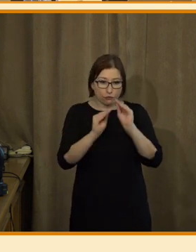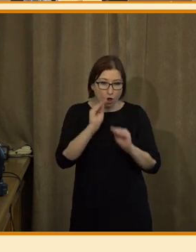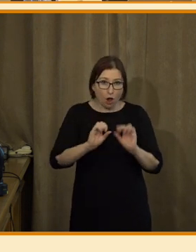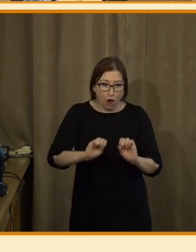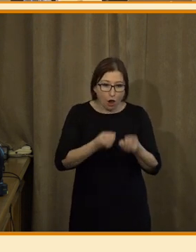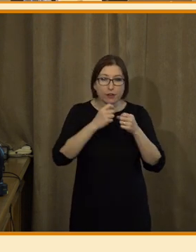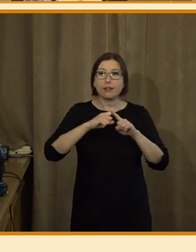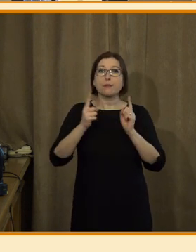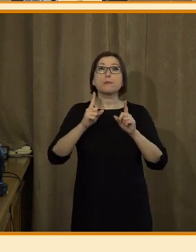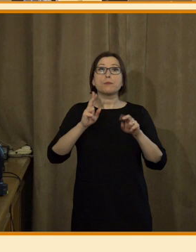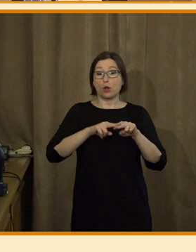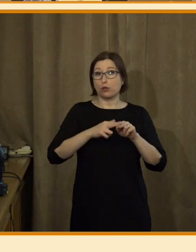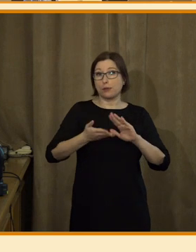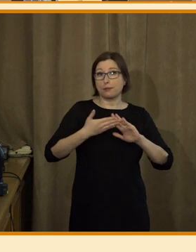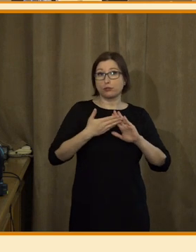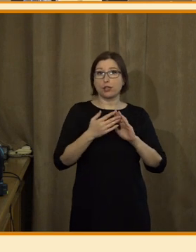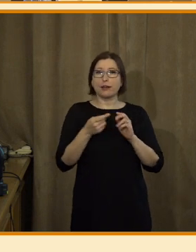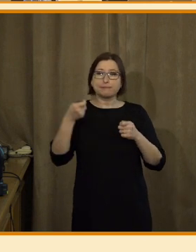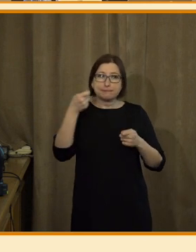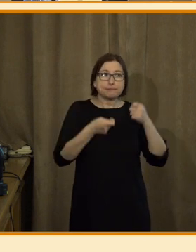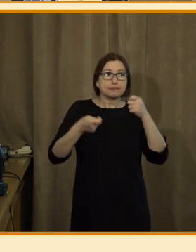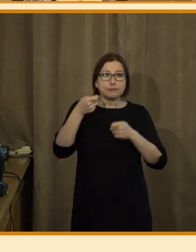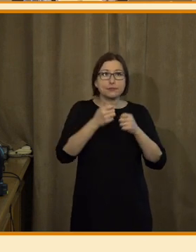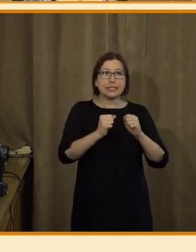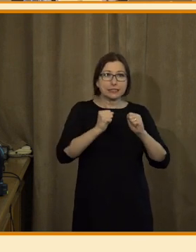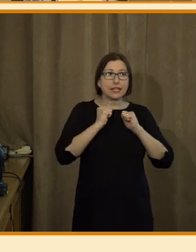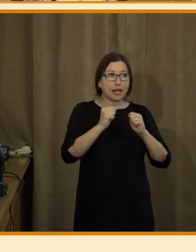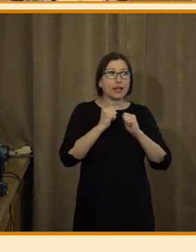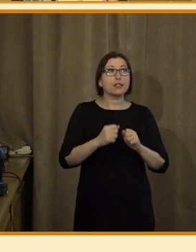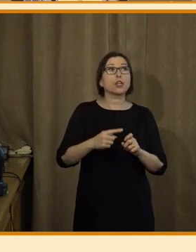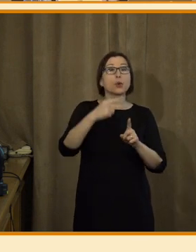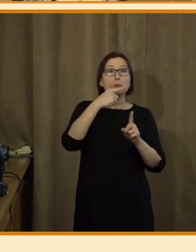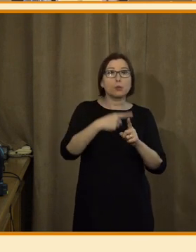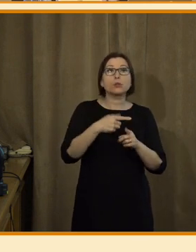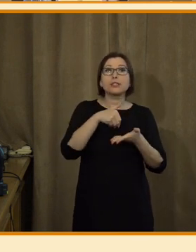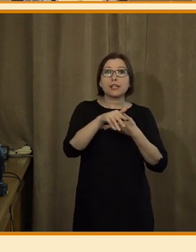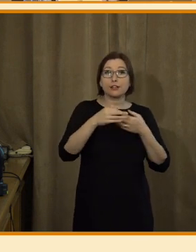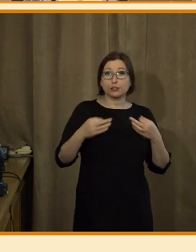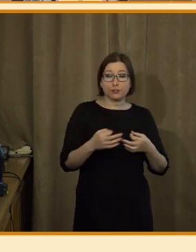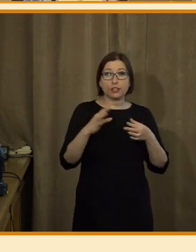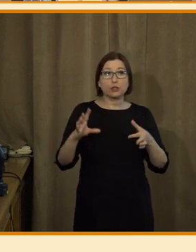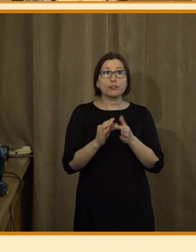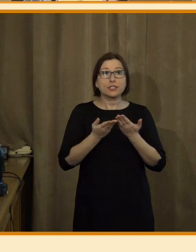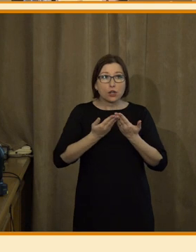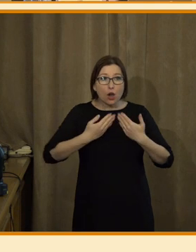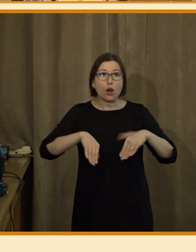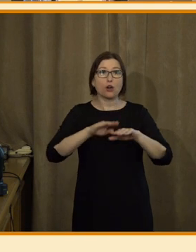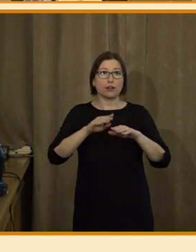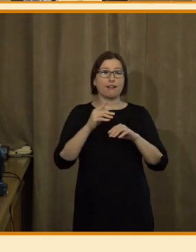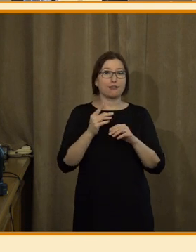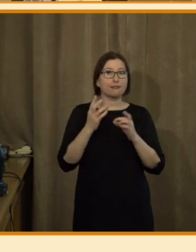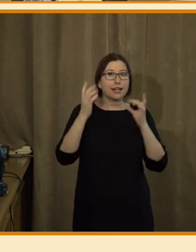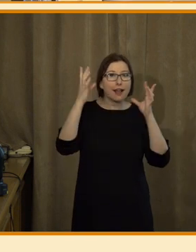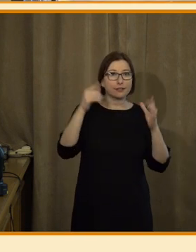když je následně třeba dovyvíjíte a dotrénováváte. A také jsou tady otázky ochrany kreativity, tedy